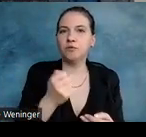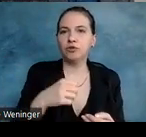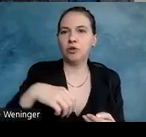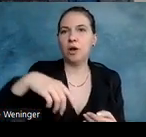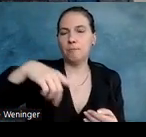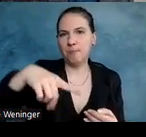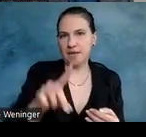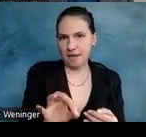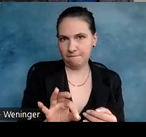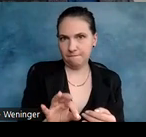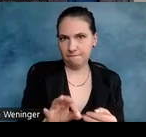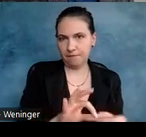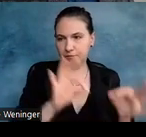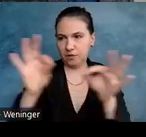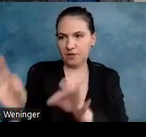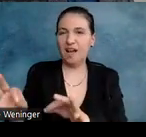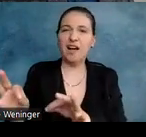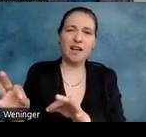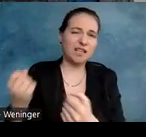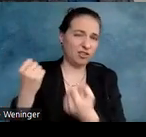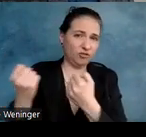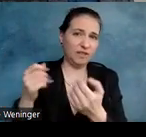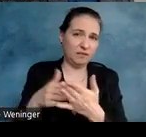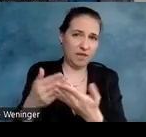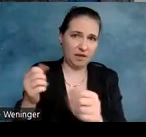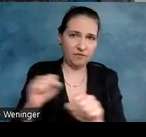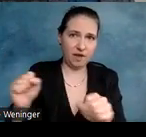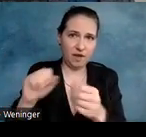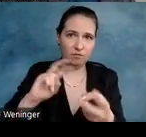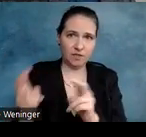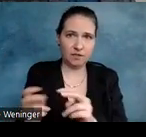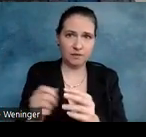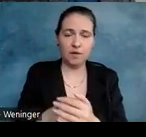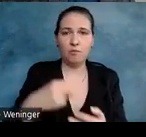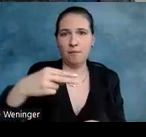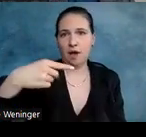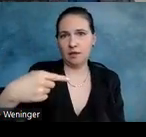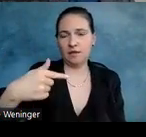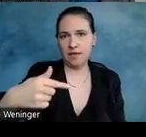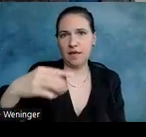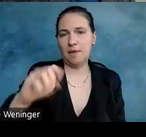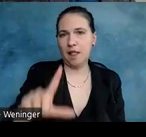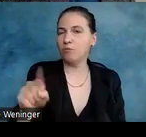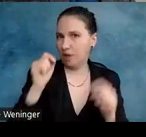es sehr schwierig, dann barrierefreies PDF hinzukriegen. Auch beim HTML muss man sehr aufpassen.